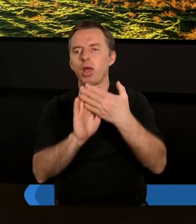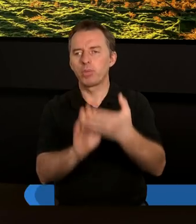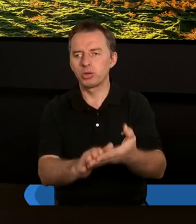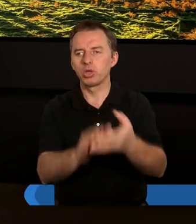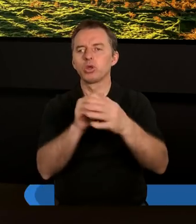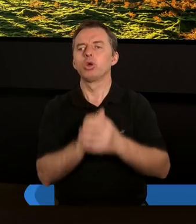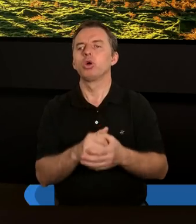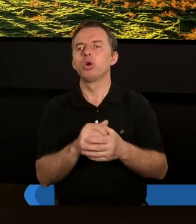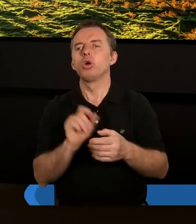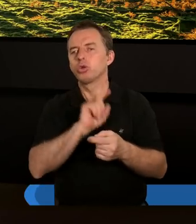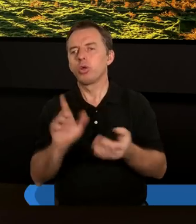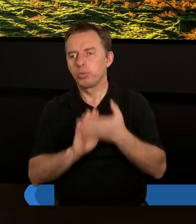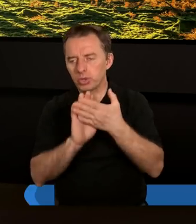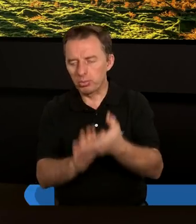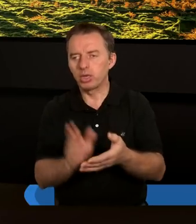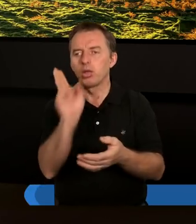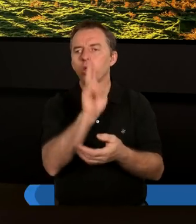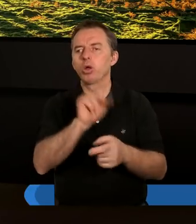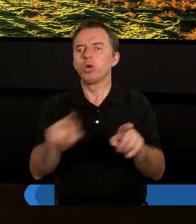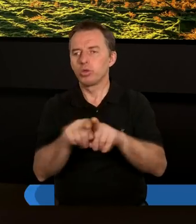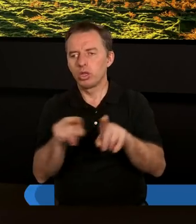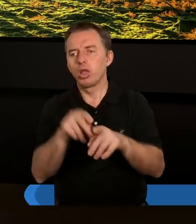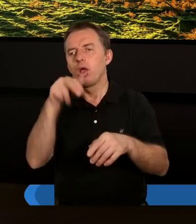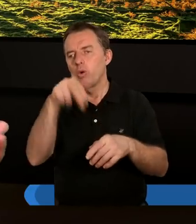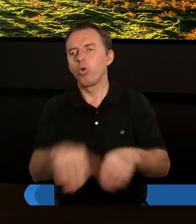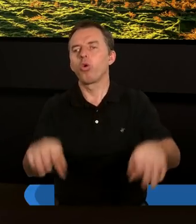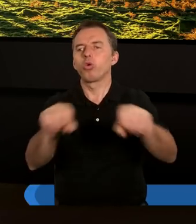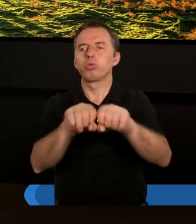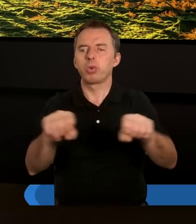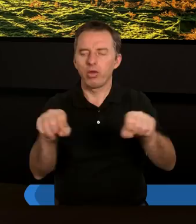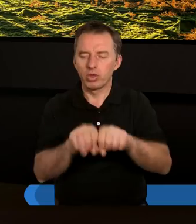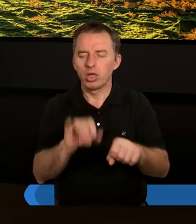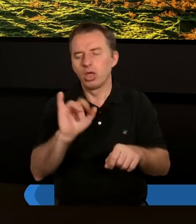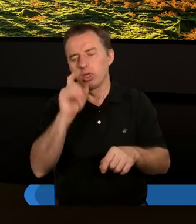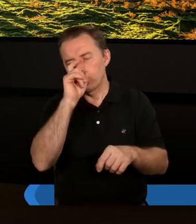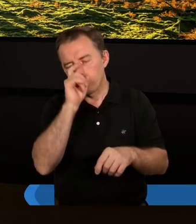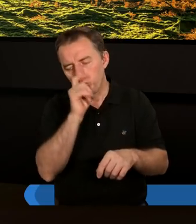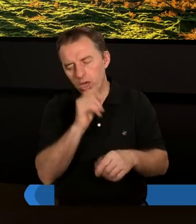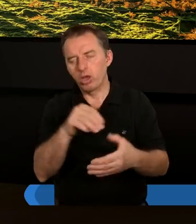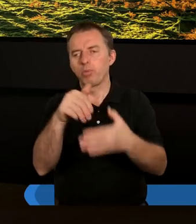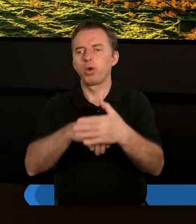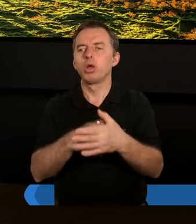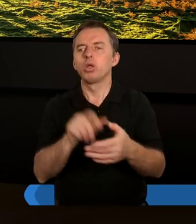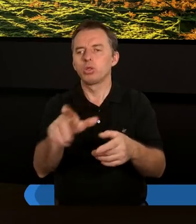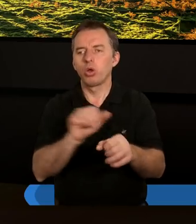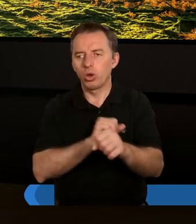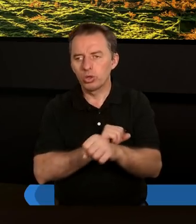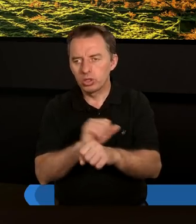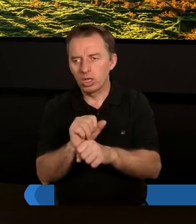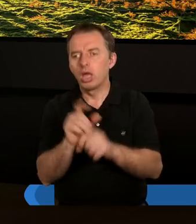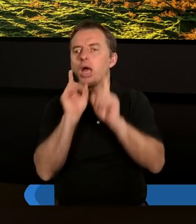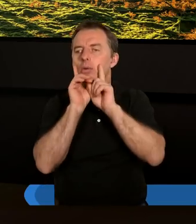Czy przebaczenie komuś to jednocześnie usprawiedliwienie jego złego postępowania? Co jest